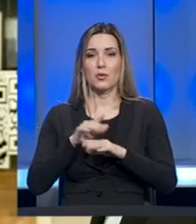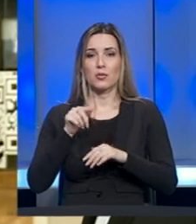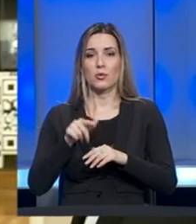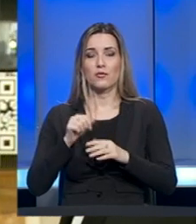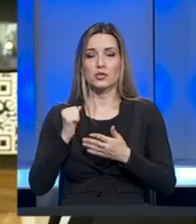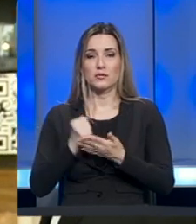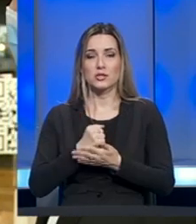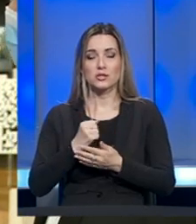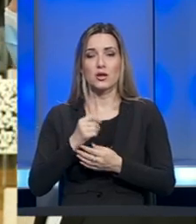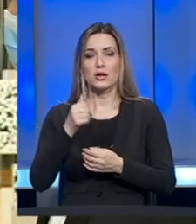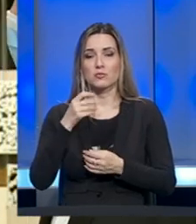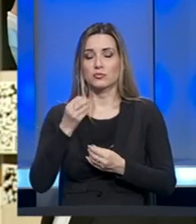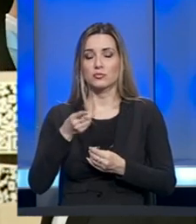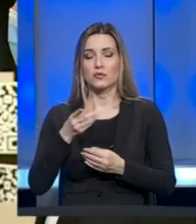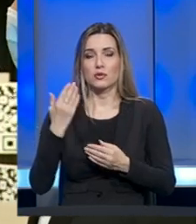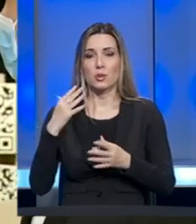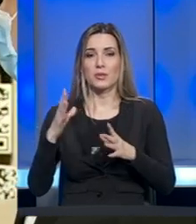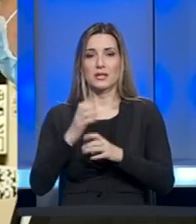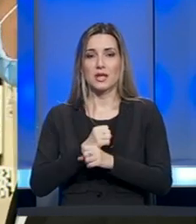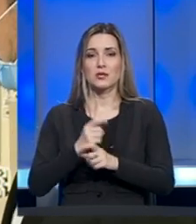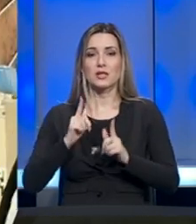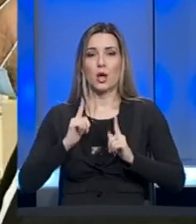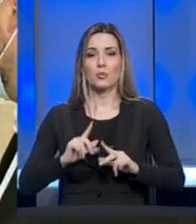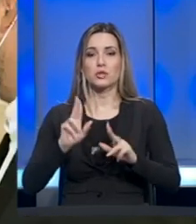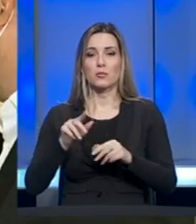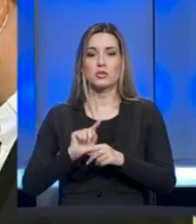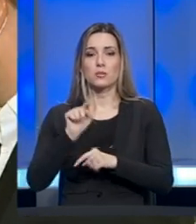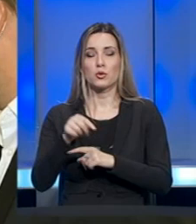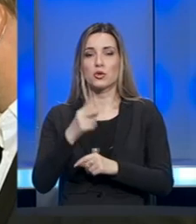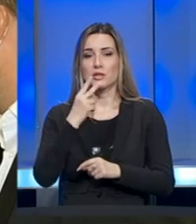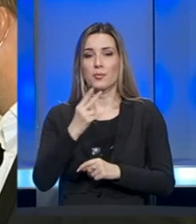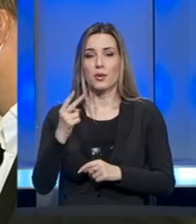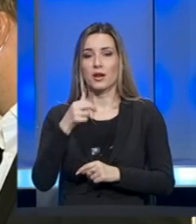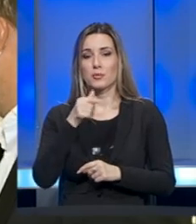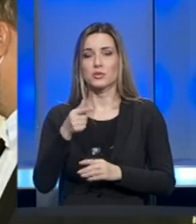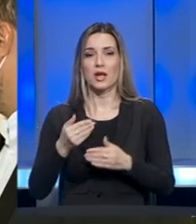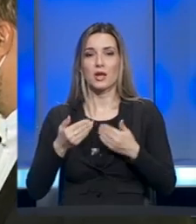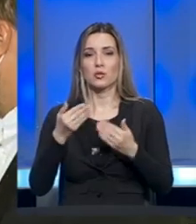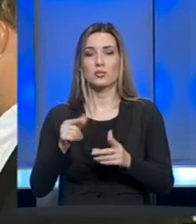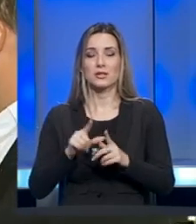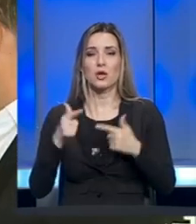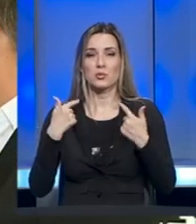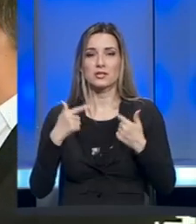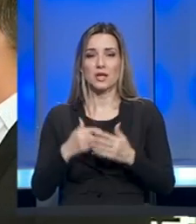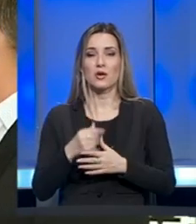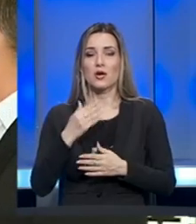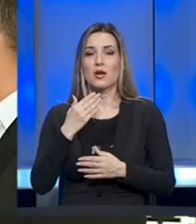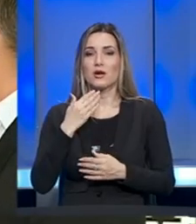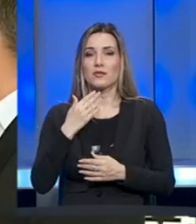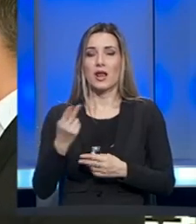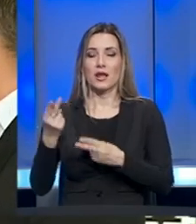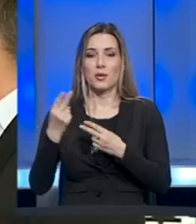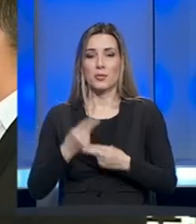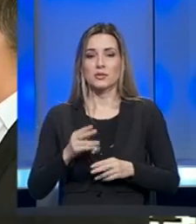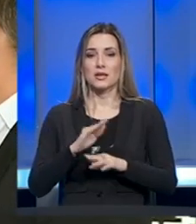to čvrsto da će ovo što prije da završi, pa da onako opušteno možemo da dođemo i da pogledamo ono što nudite ovdje u muzeju. Hvala i vama na posjeti, a evo